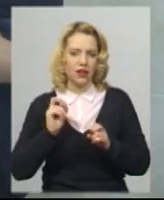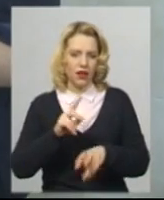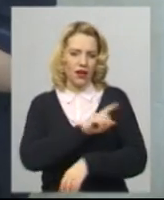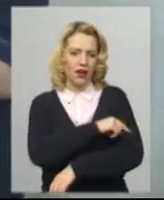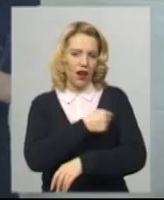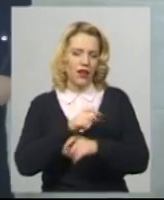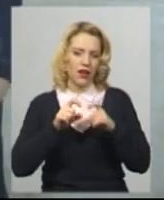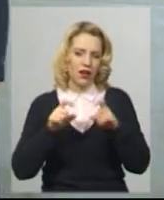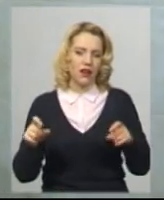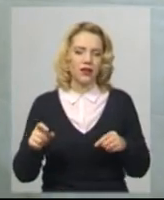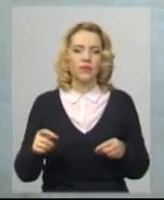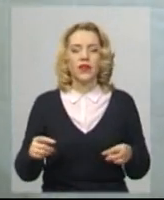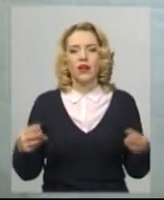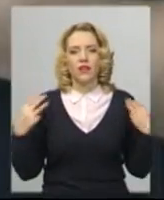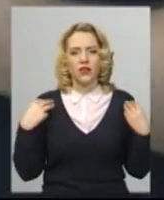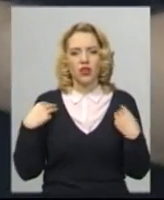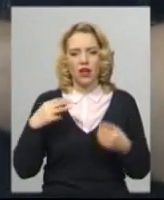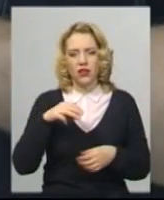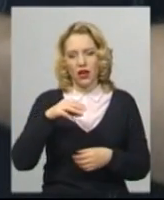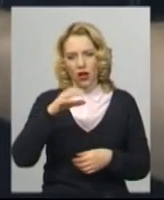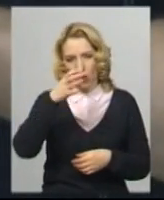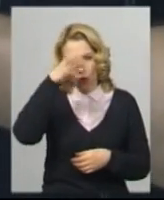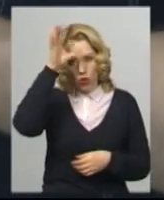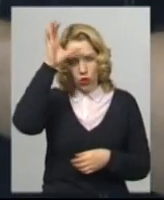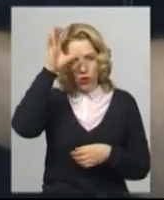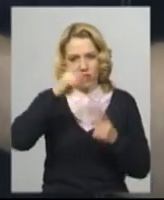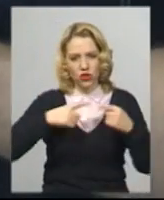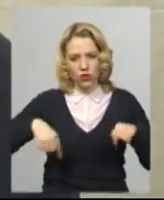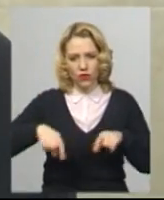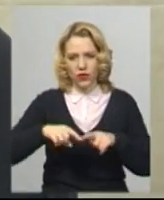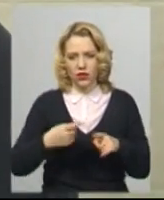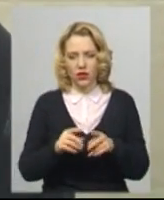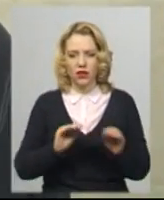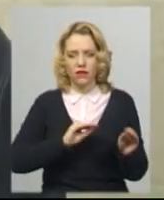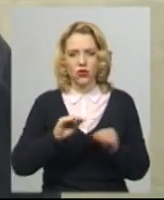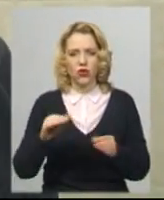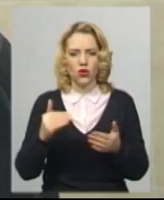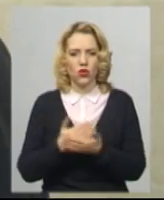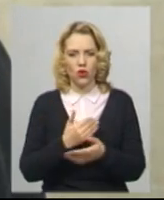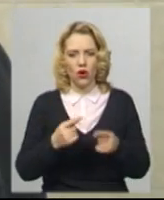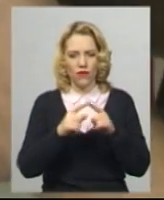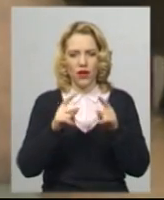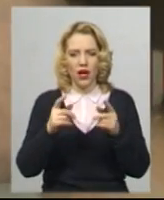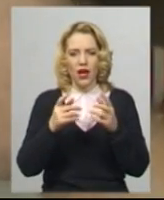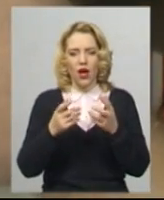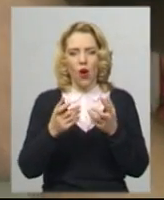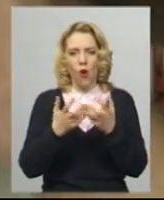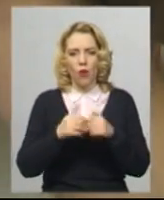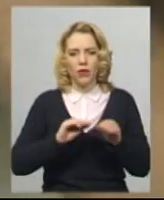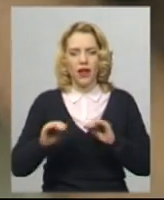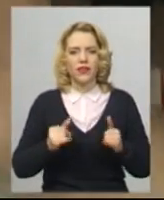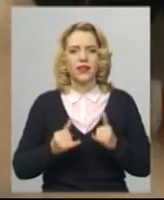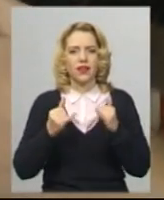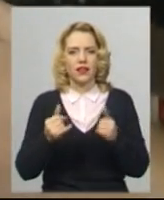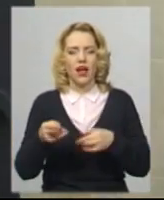Начальник отоларингологічного відділення Андрій Фурман розповідає, у госпіталі встановили нове риносинусохірургічне обладнання для операцій на